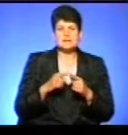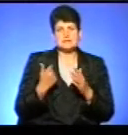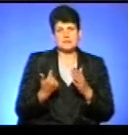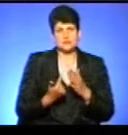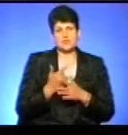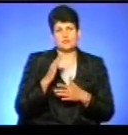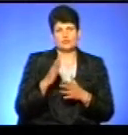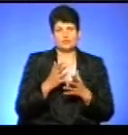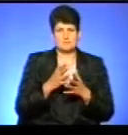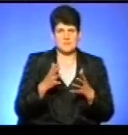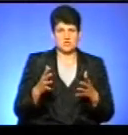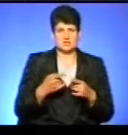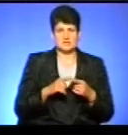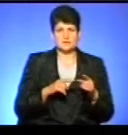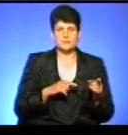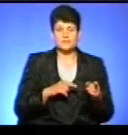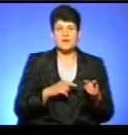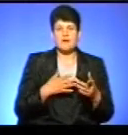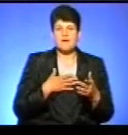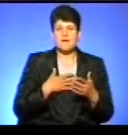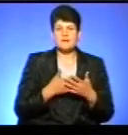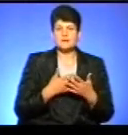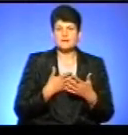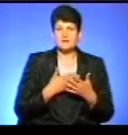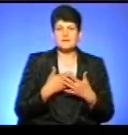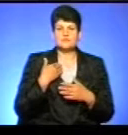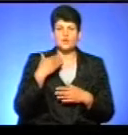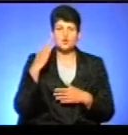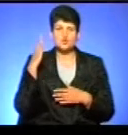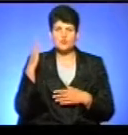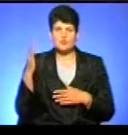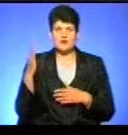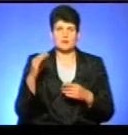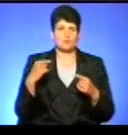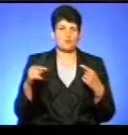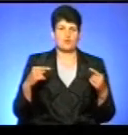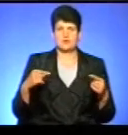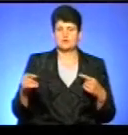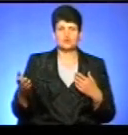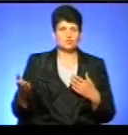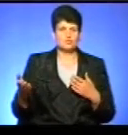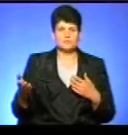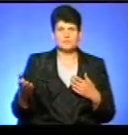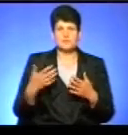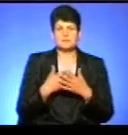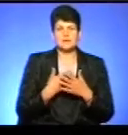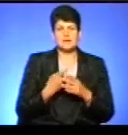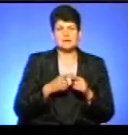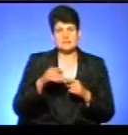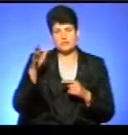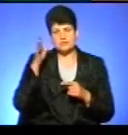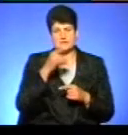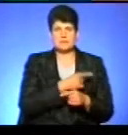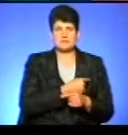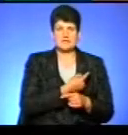буде набагато більше. Але активність, наприклад, в голосуванні зовсім по-іншому відрізняється. Це освіта, це